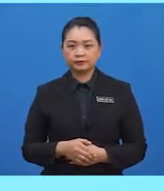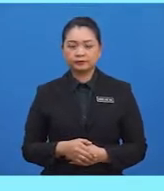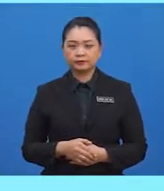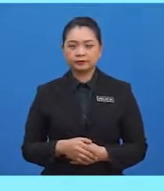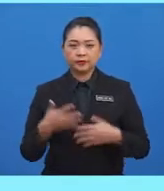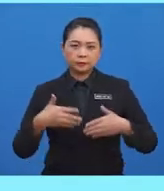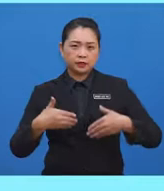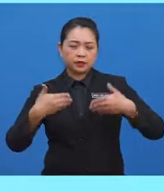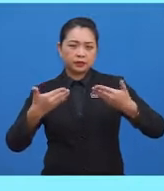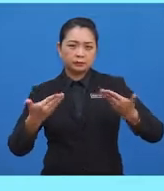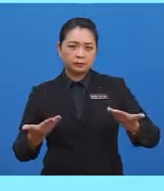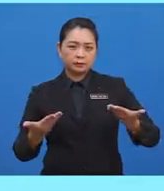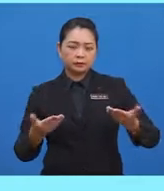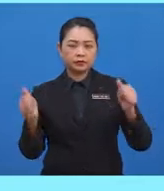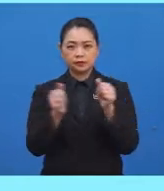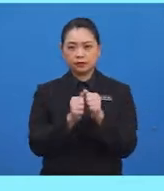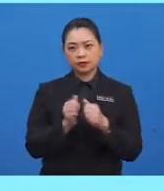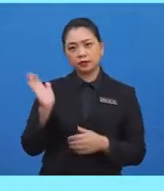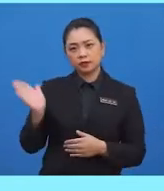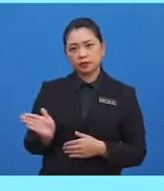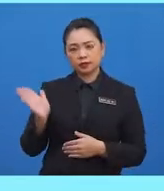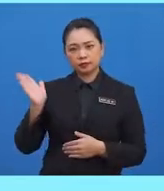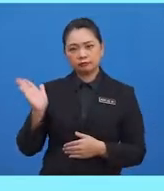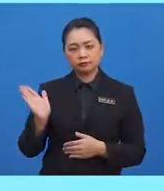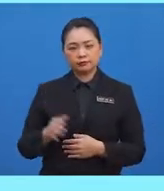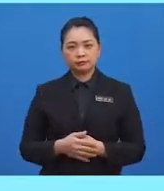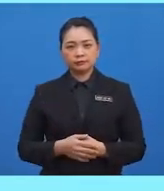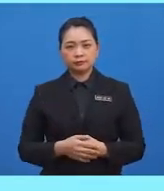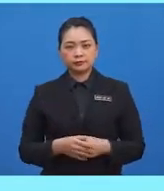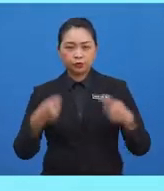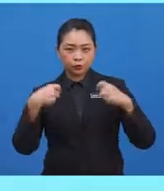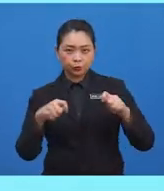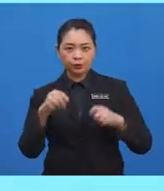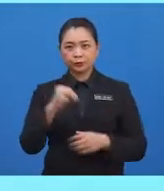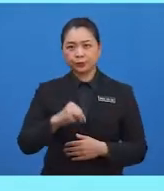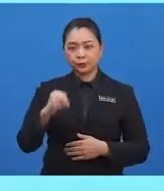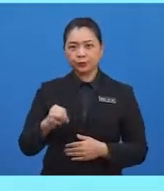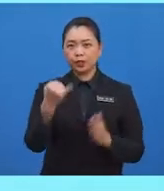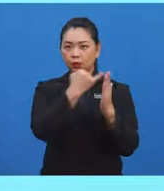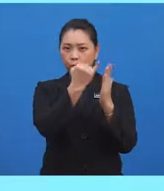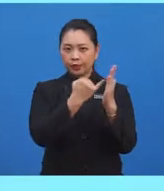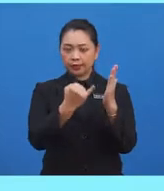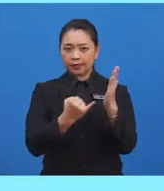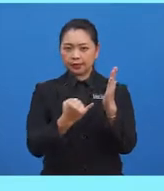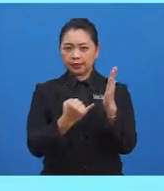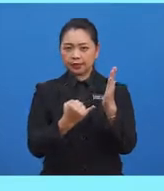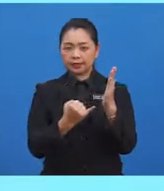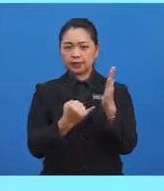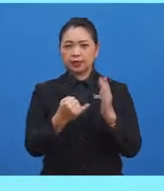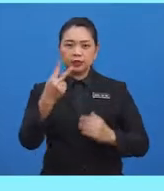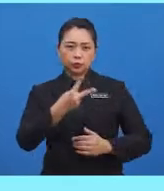Bagaimana pula garisan ini? Cuba, murid-murid, lukiskan